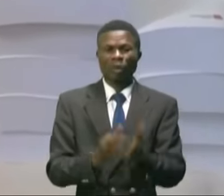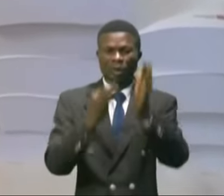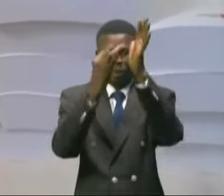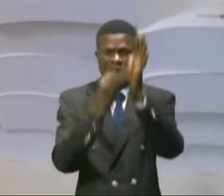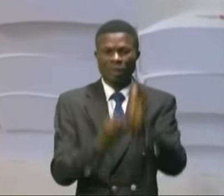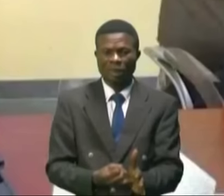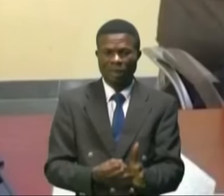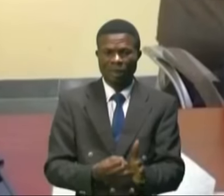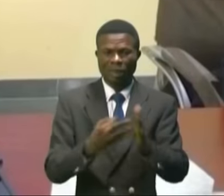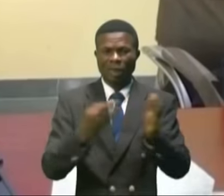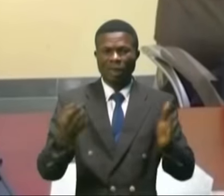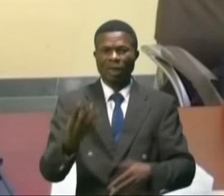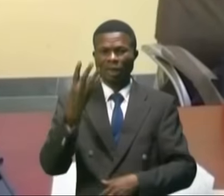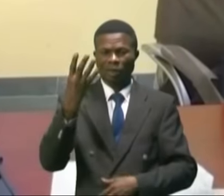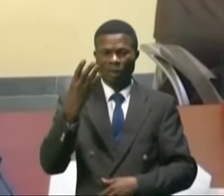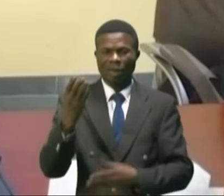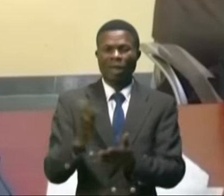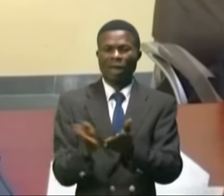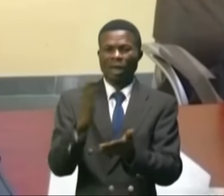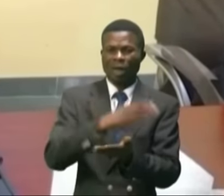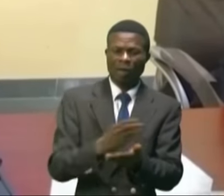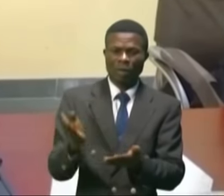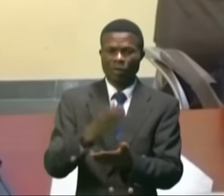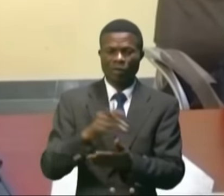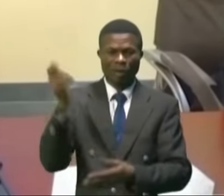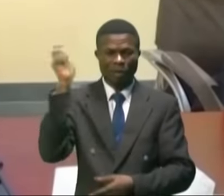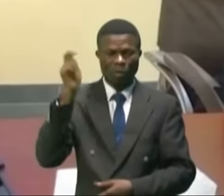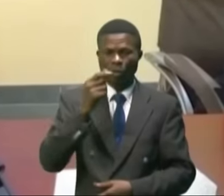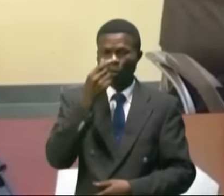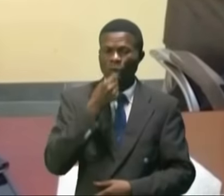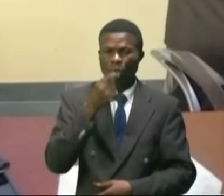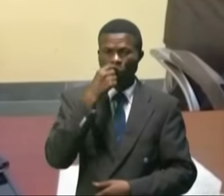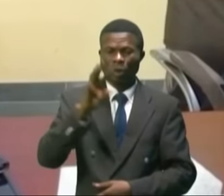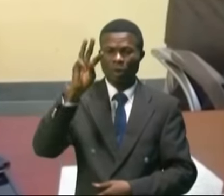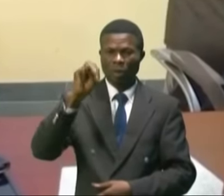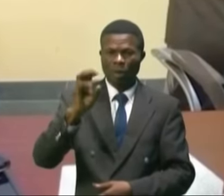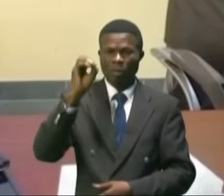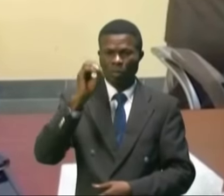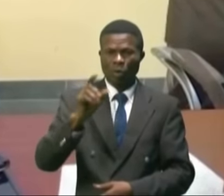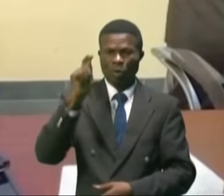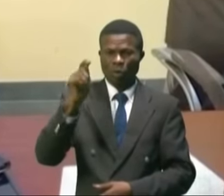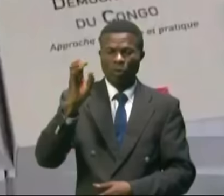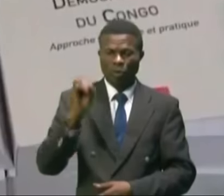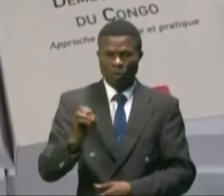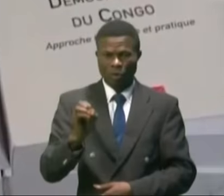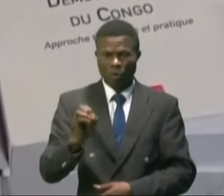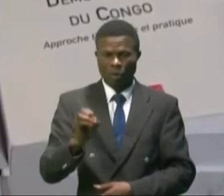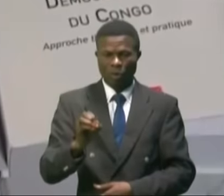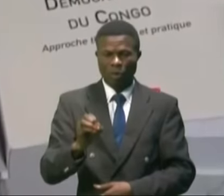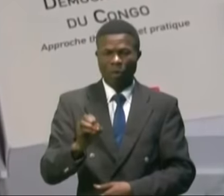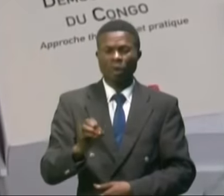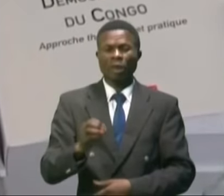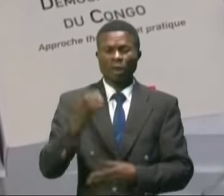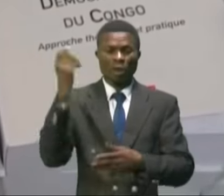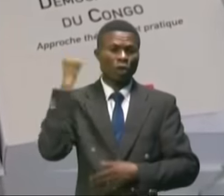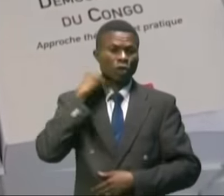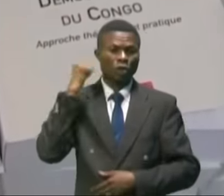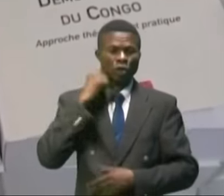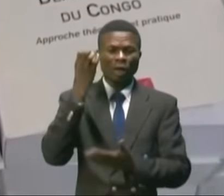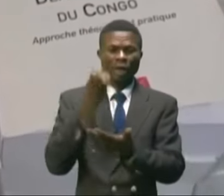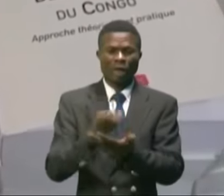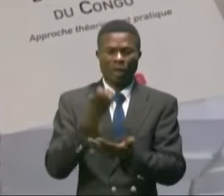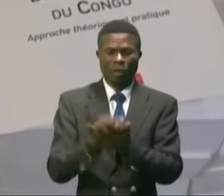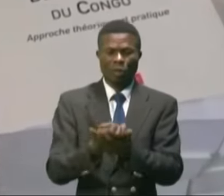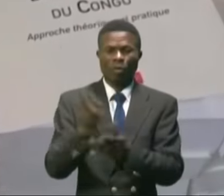dont l'auteur est le professeur Joseph Mwoto Kosarade, docteur en économie de finances publiques.